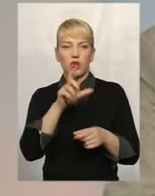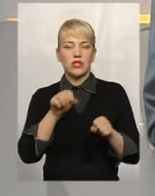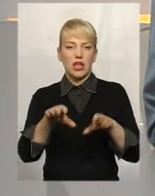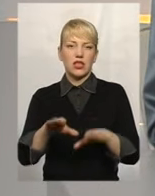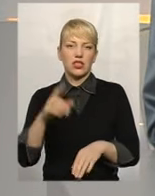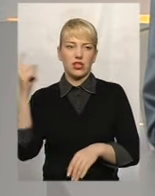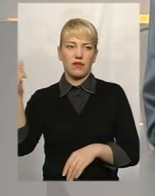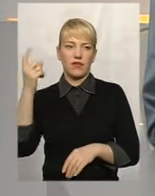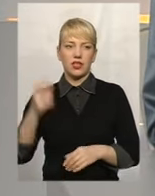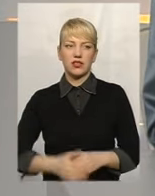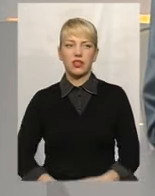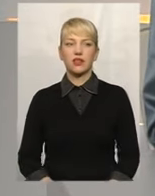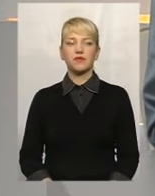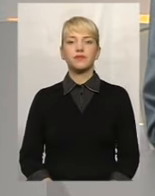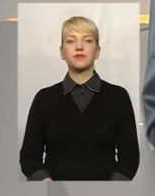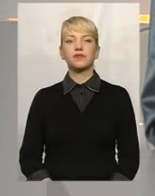Скажіть, будь ласка,